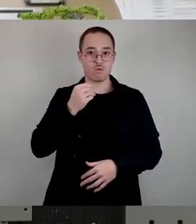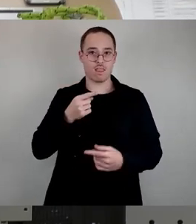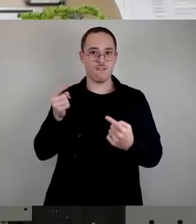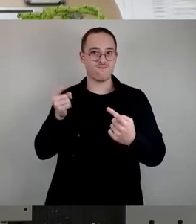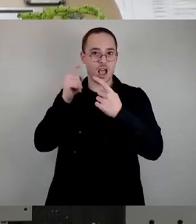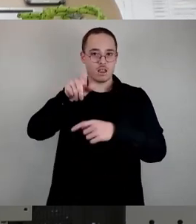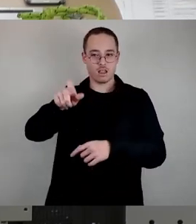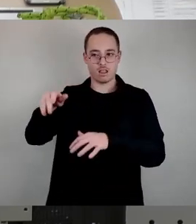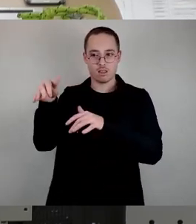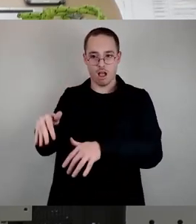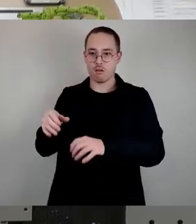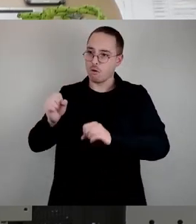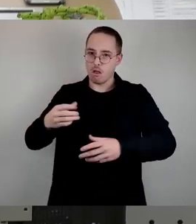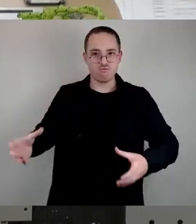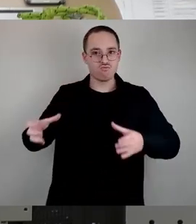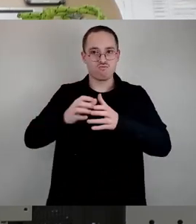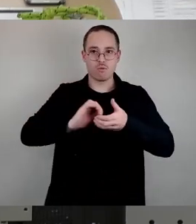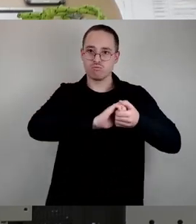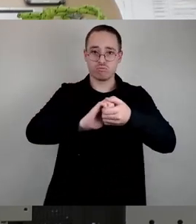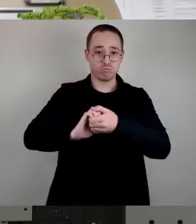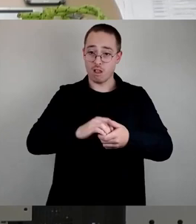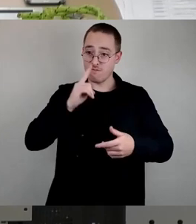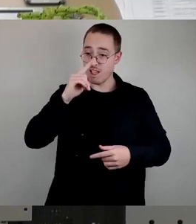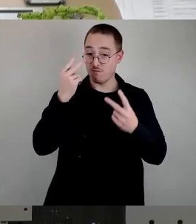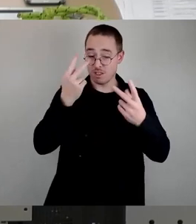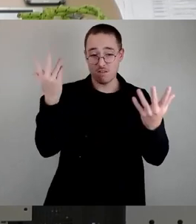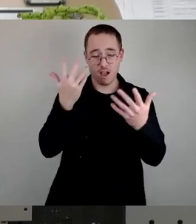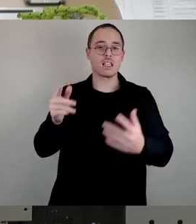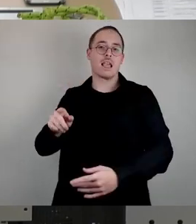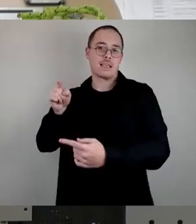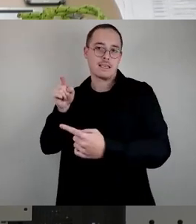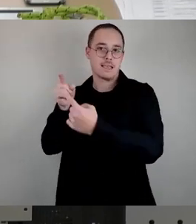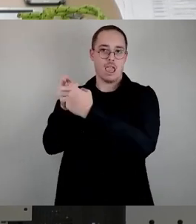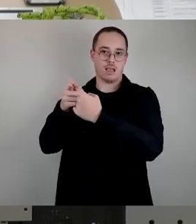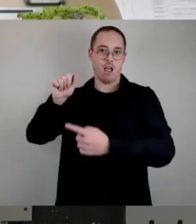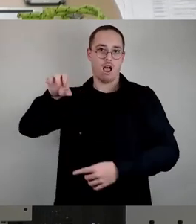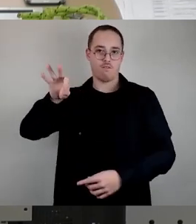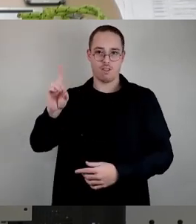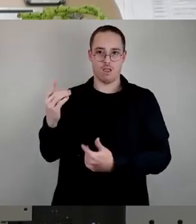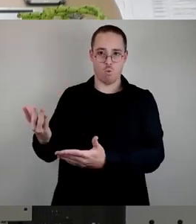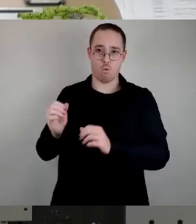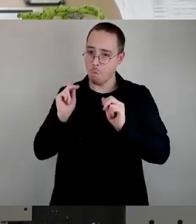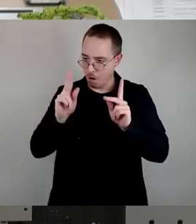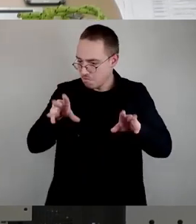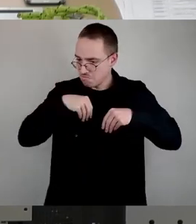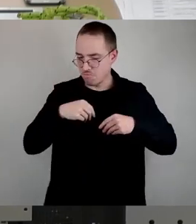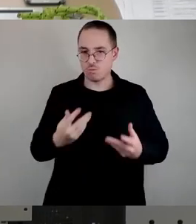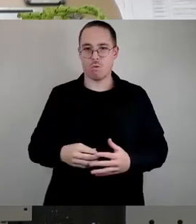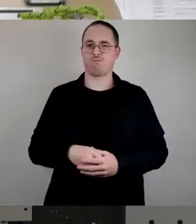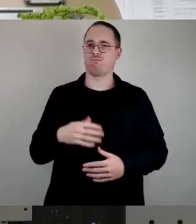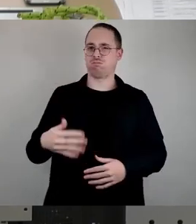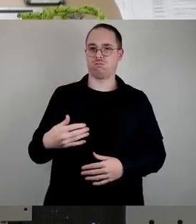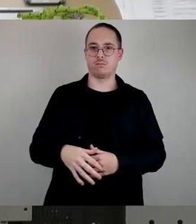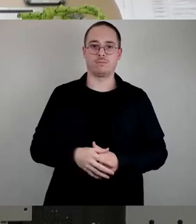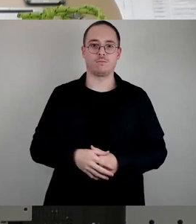gegen die AfD geht. Auf diesen Kundgebungen fanden sich unzählige Palästina-Anhänger, entweder autochton und linksextrem oder noch häufiger